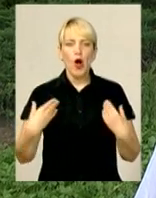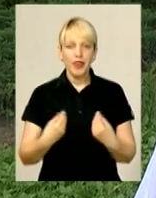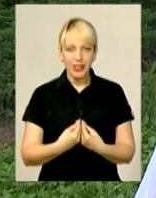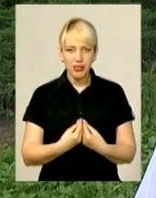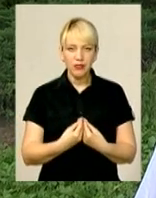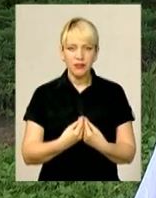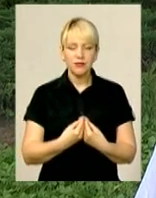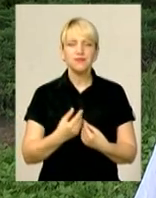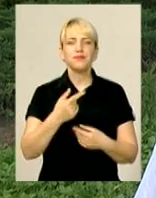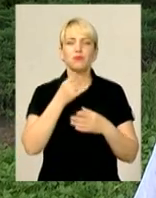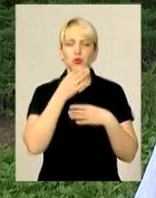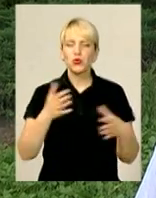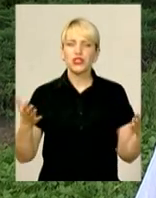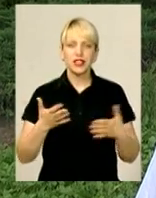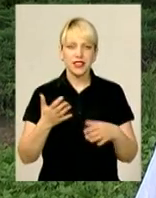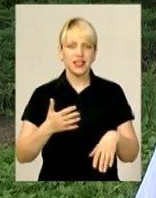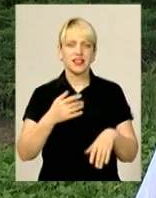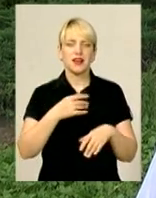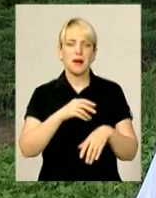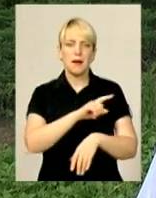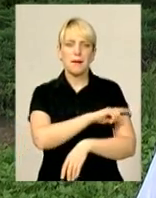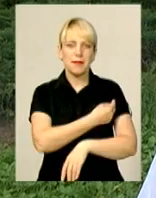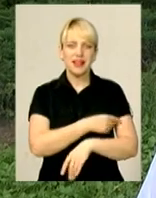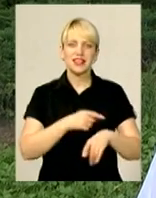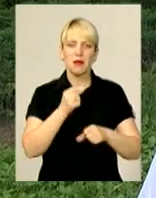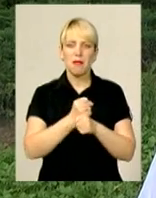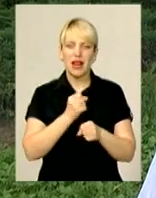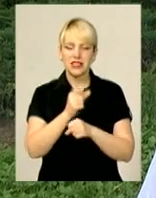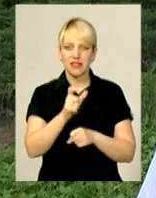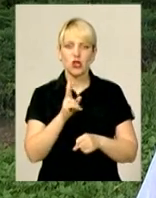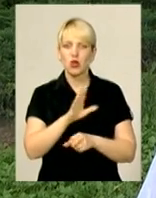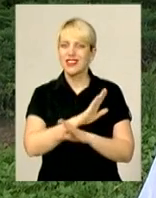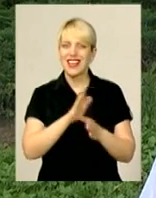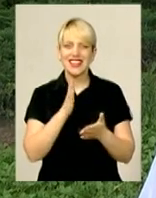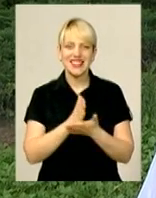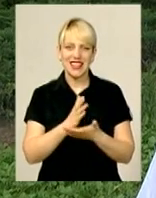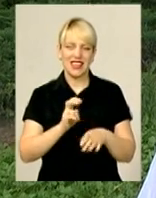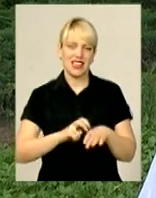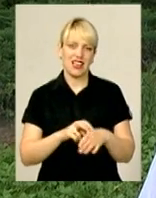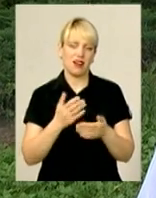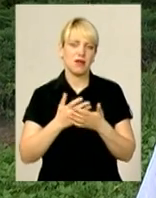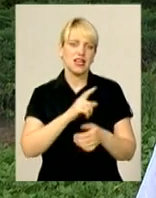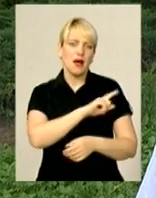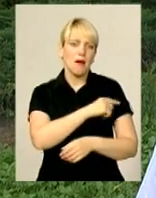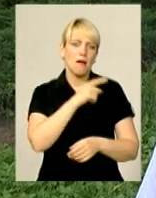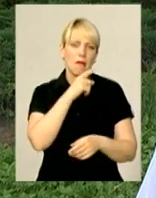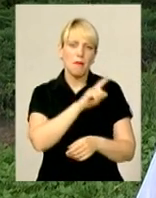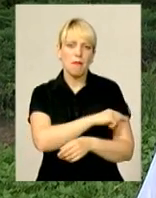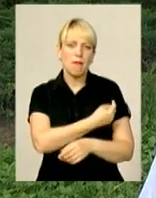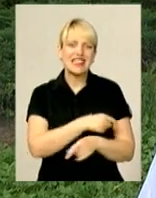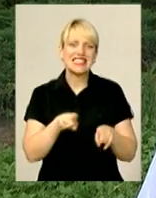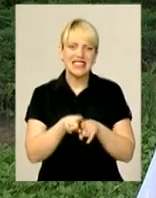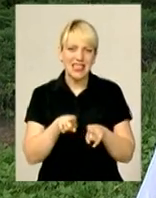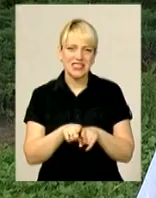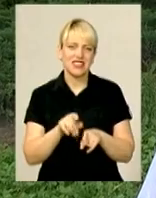будь-яких медпрацівників, які не лікарі, тобто це є медсестри, санітарки могли виходити, а